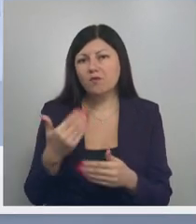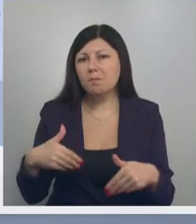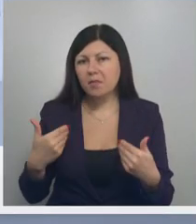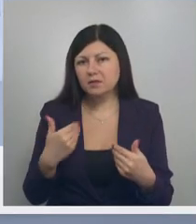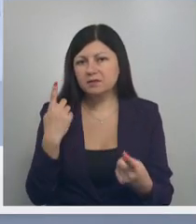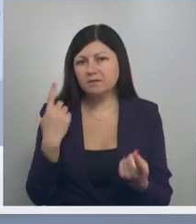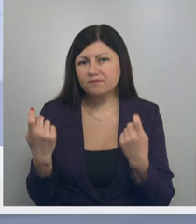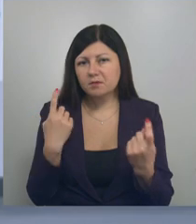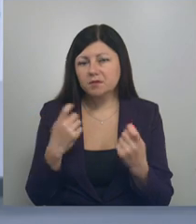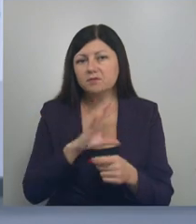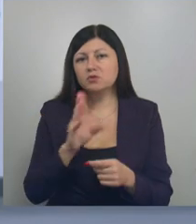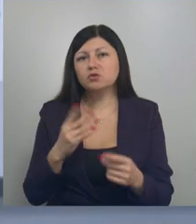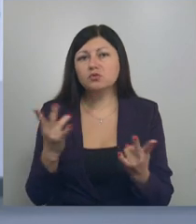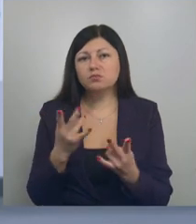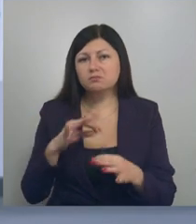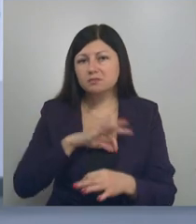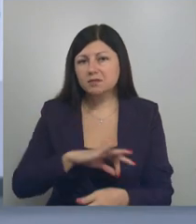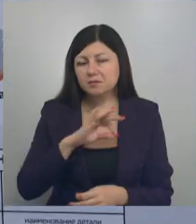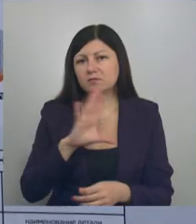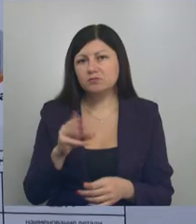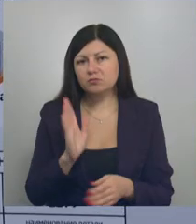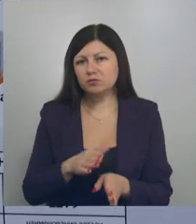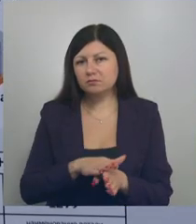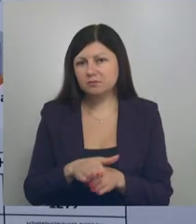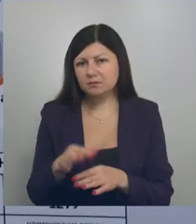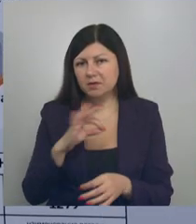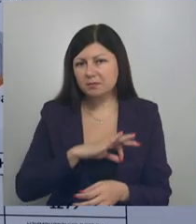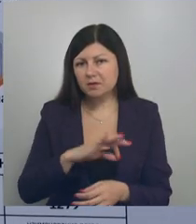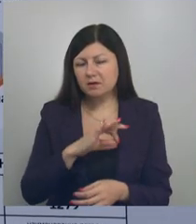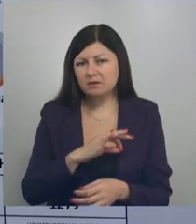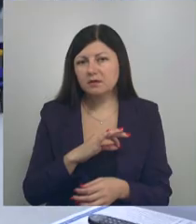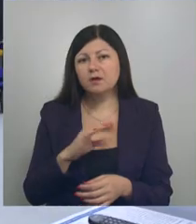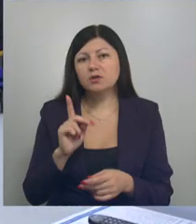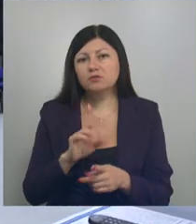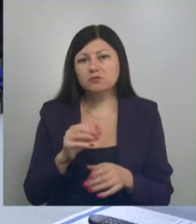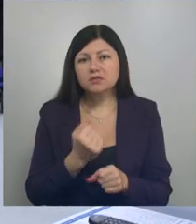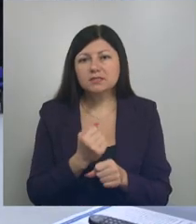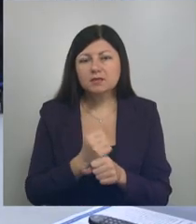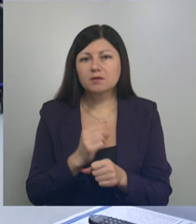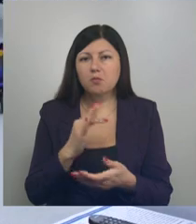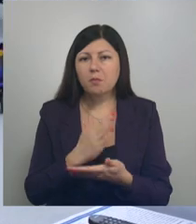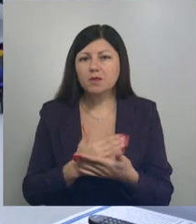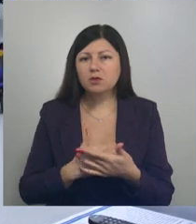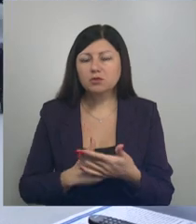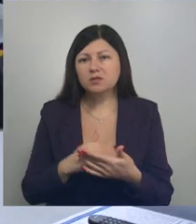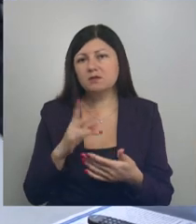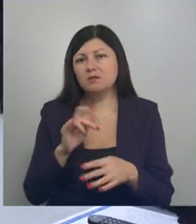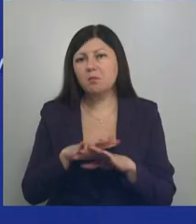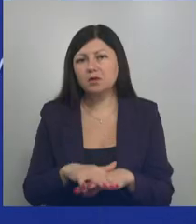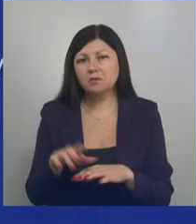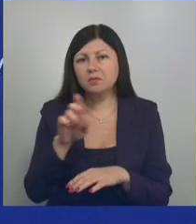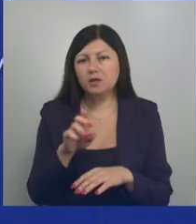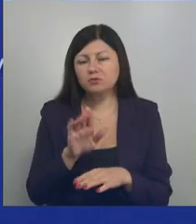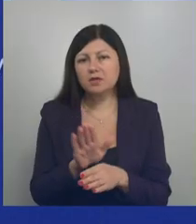информации. Все, что можно будет применить, будем применять. Созданная по методике Федерального центра компетенции на базе Белгородского